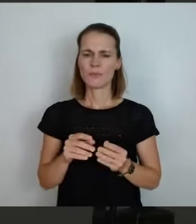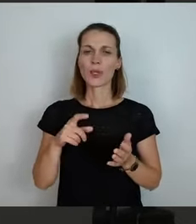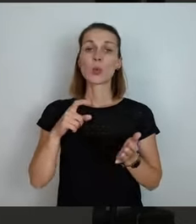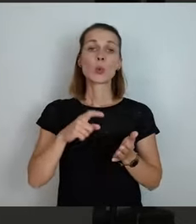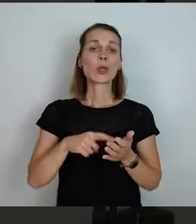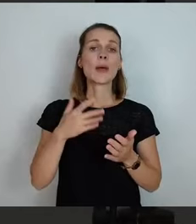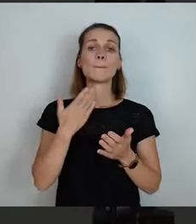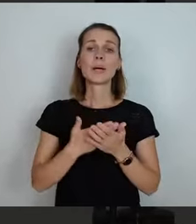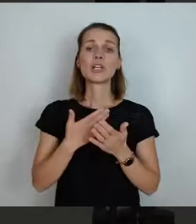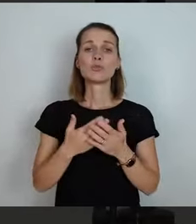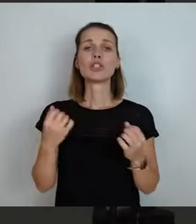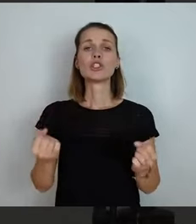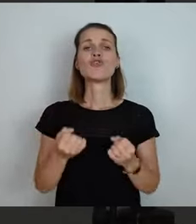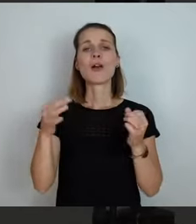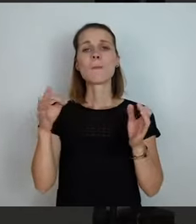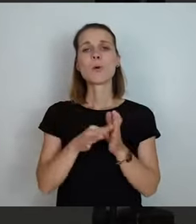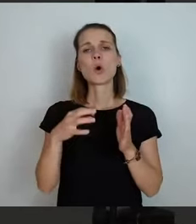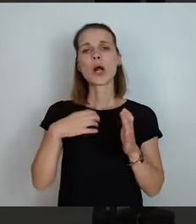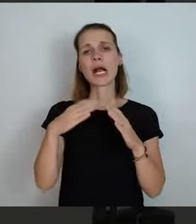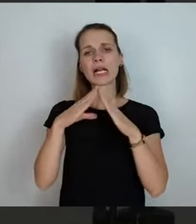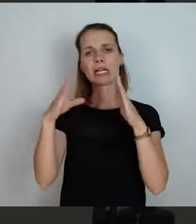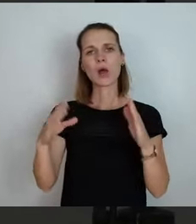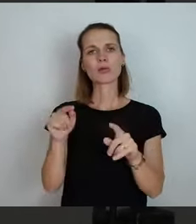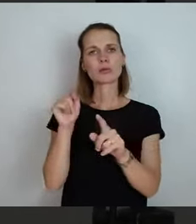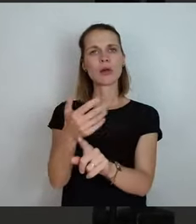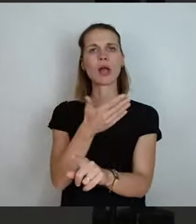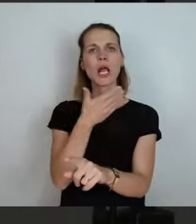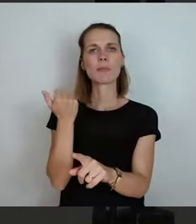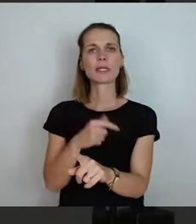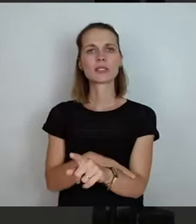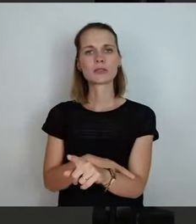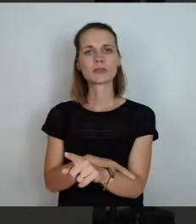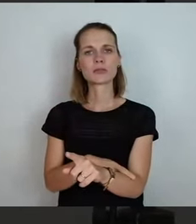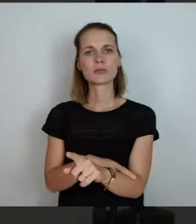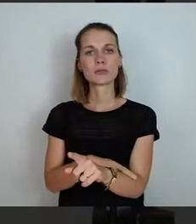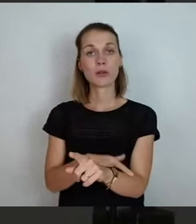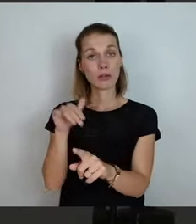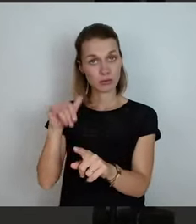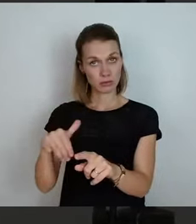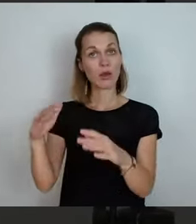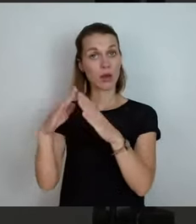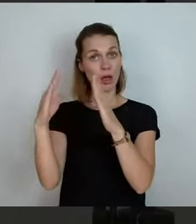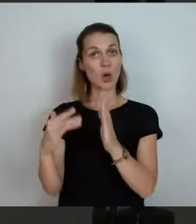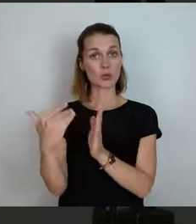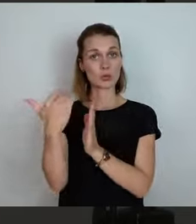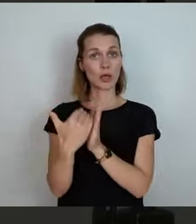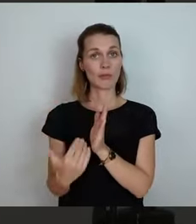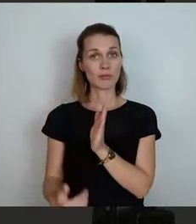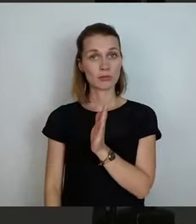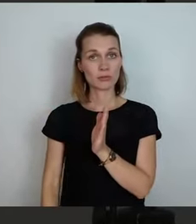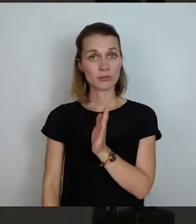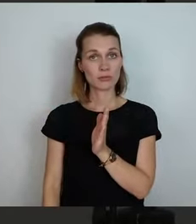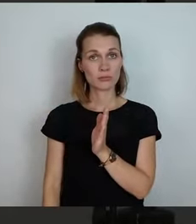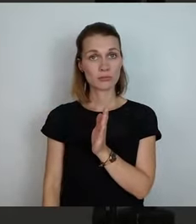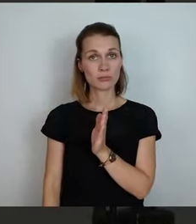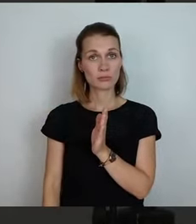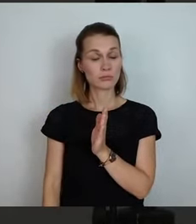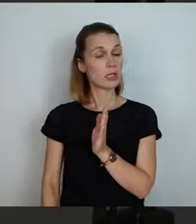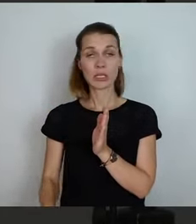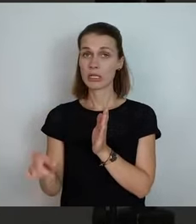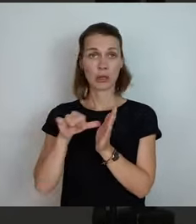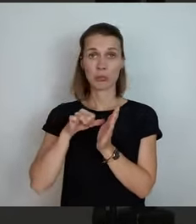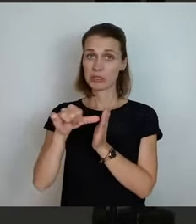große Schwerpunkt Krankenhaus Chemnitz hat einen Haustarifvertrag, wird nicht gezahlt nach